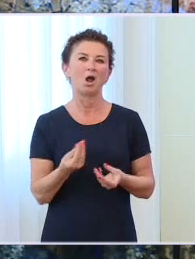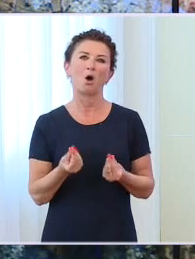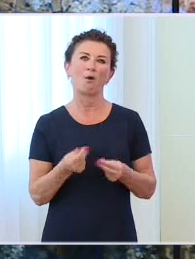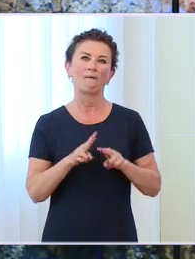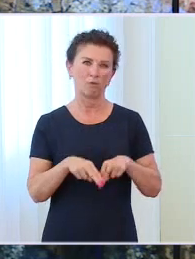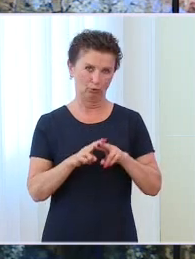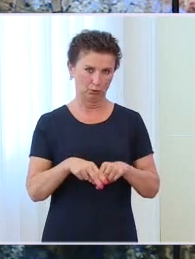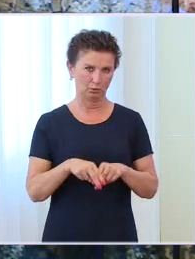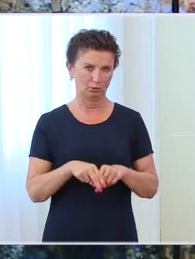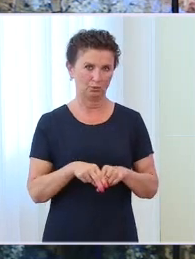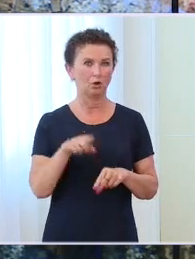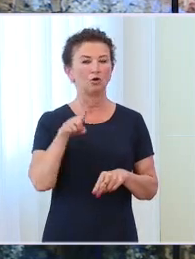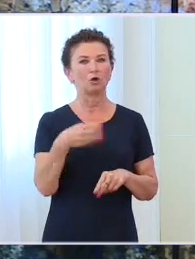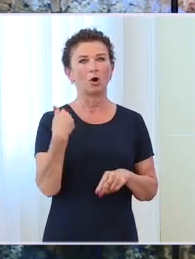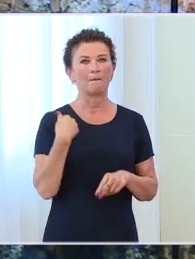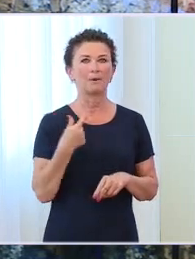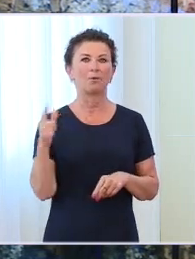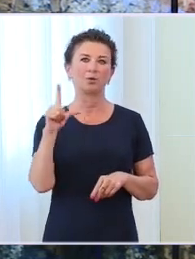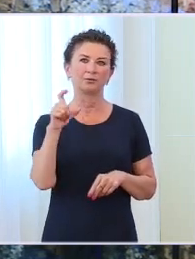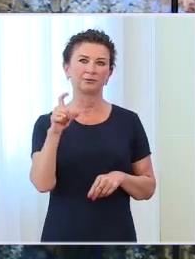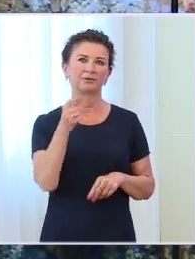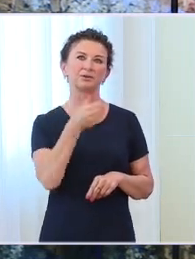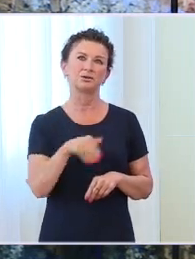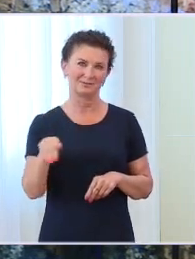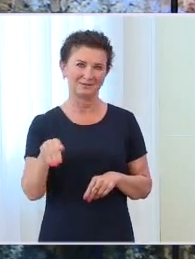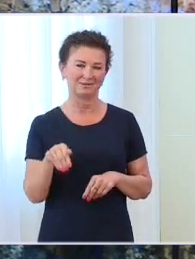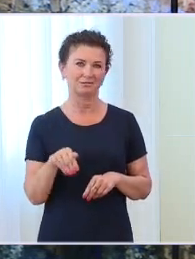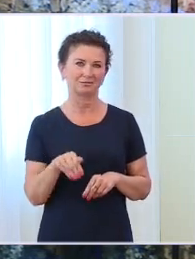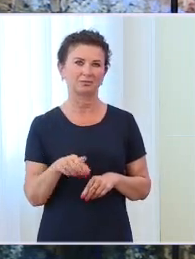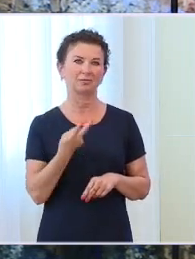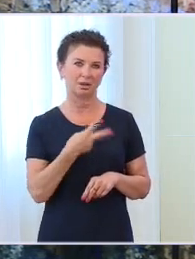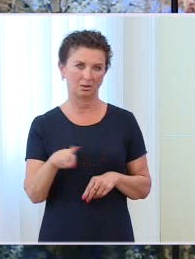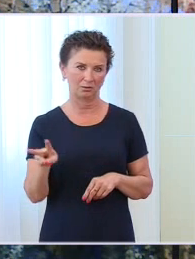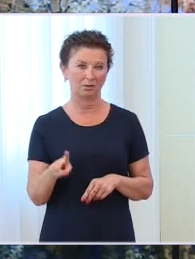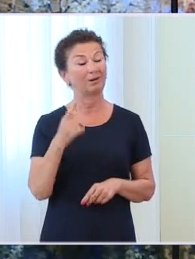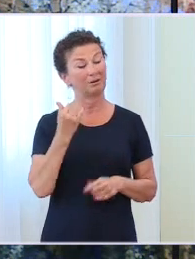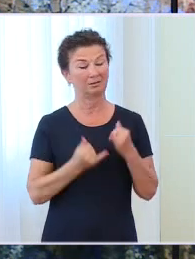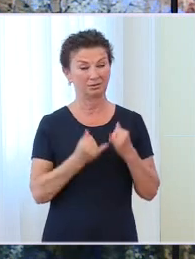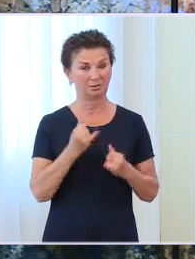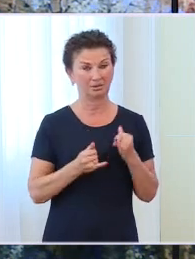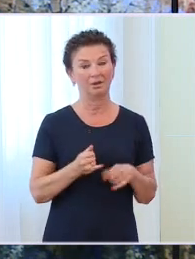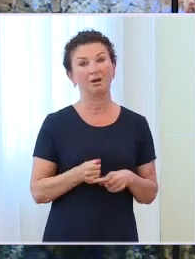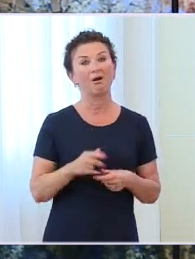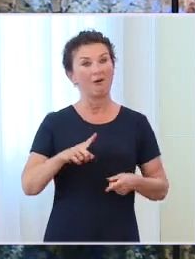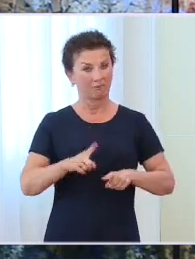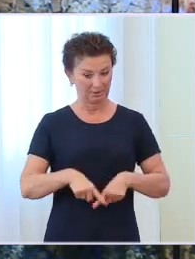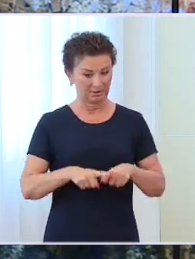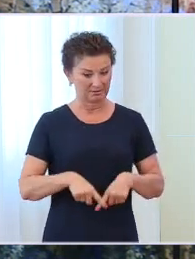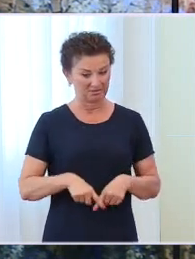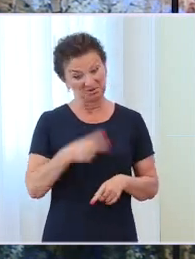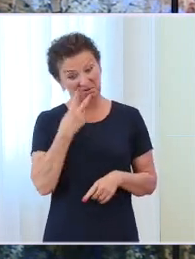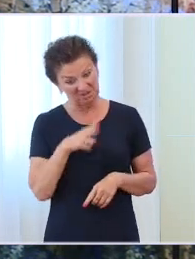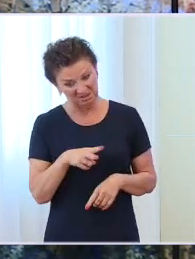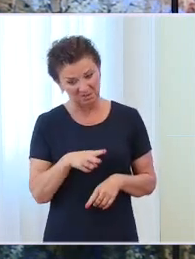Ta kwota to było 200 milionów euro. Ale w przypadku Grecji, gdyby się okazało, że Grecja byłaby niewypłacalna i nie